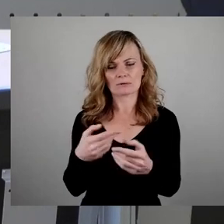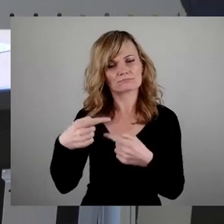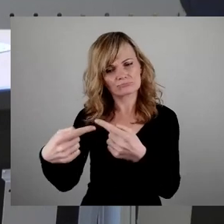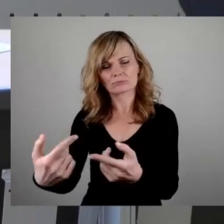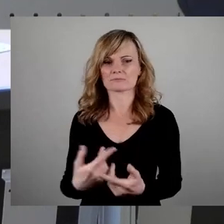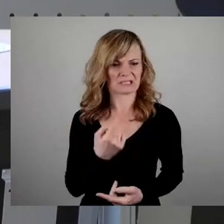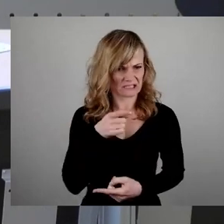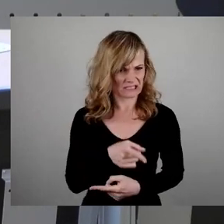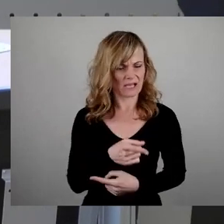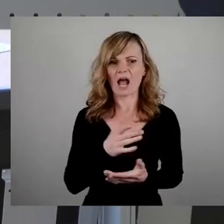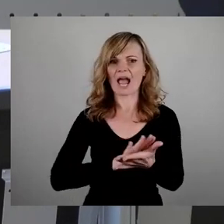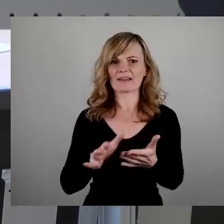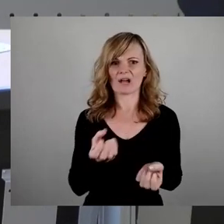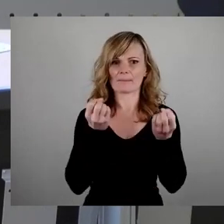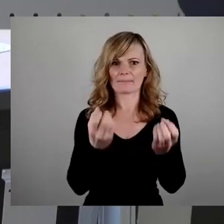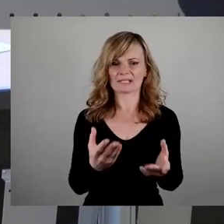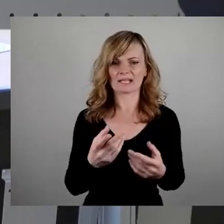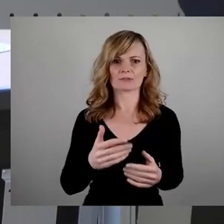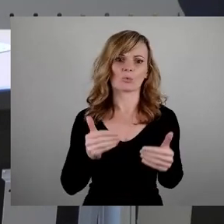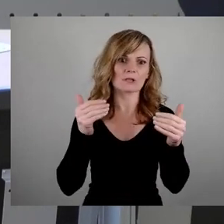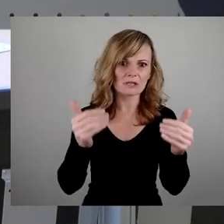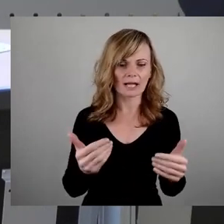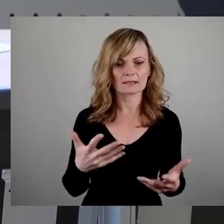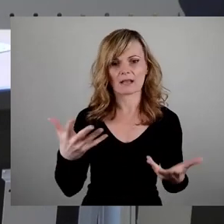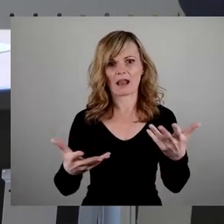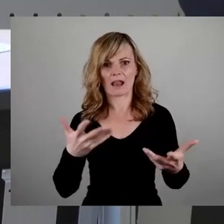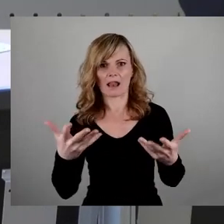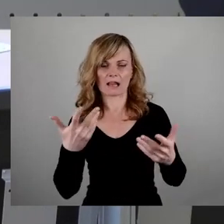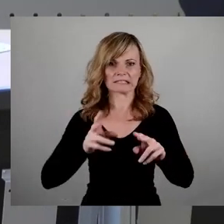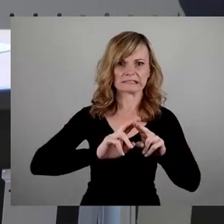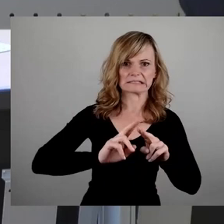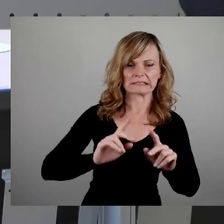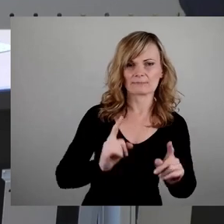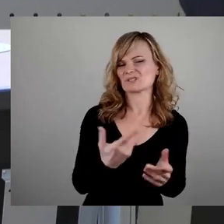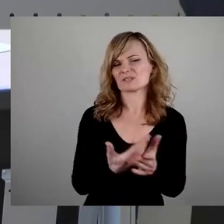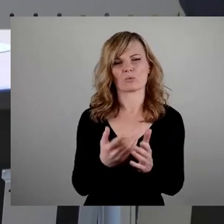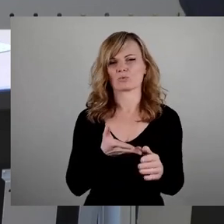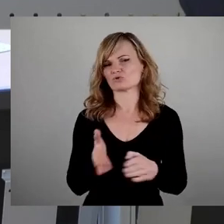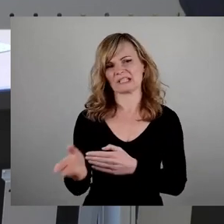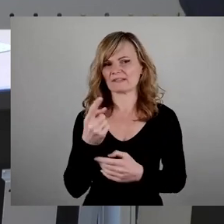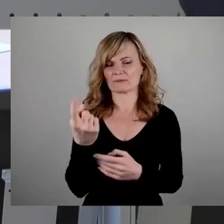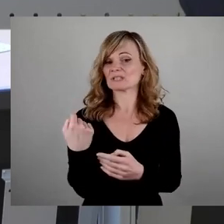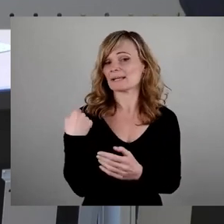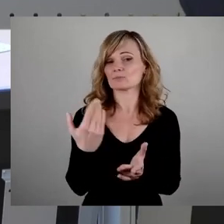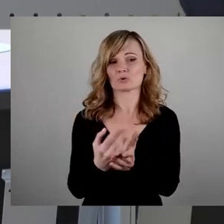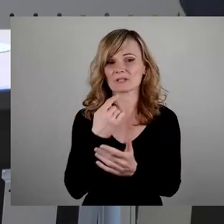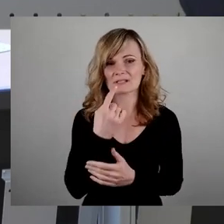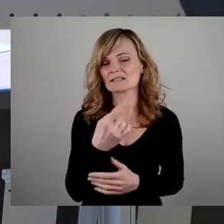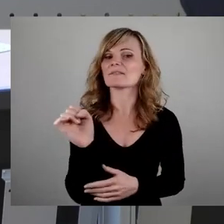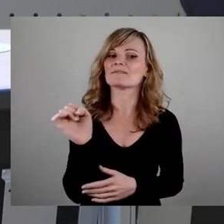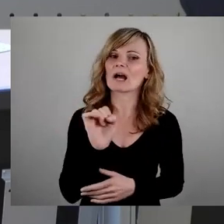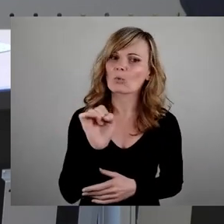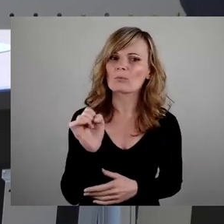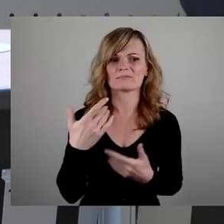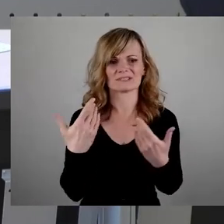irgendwie herumrudern und korrigieren. Das funktioniert nie. Und wie gesagt, das ist gerade schon angeklungen, warum denn überhaupt, denn